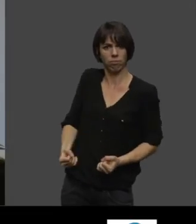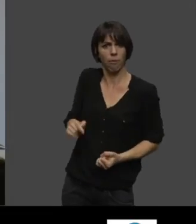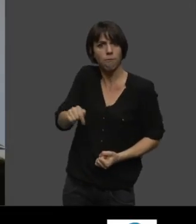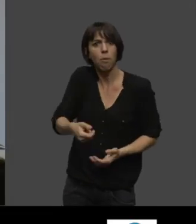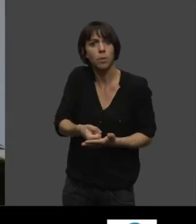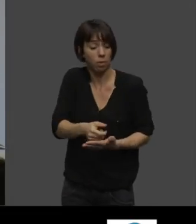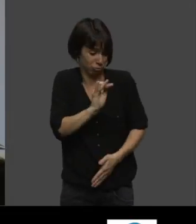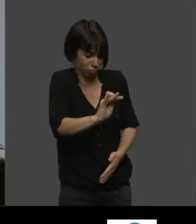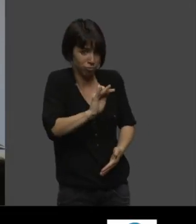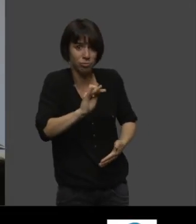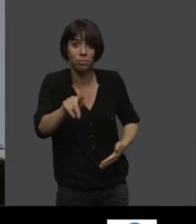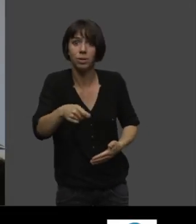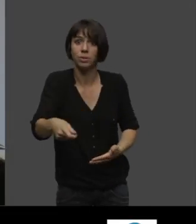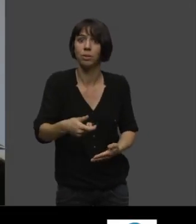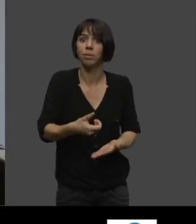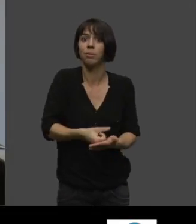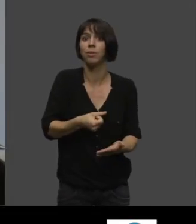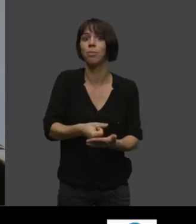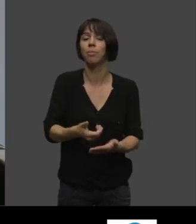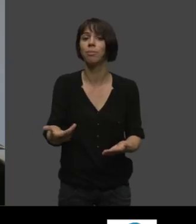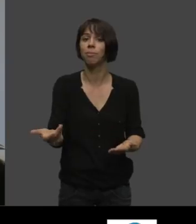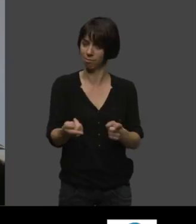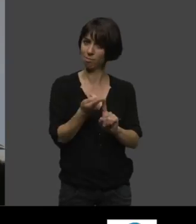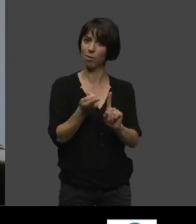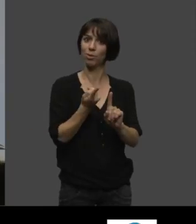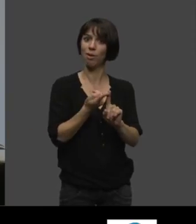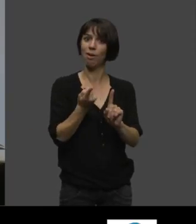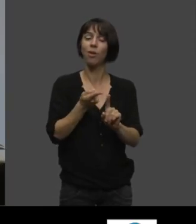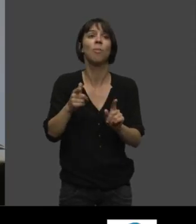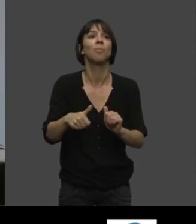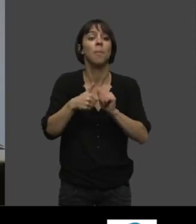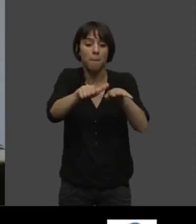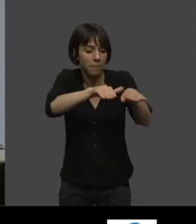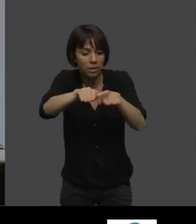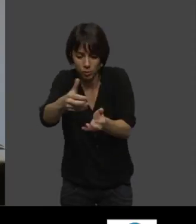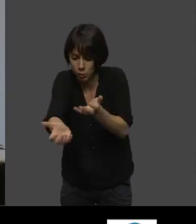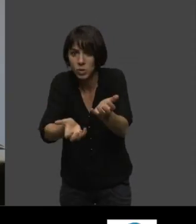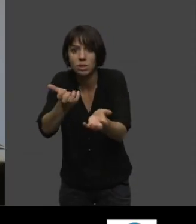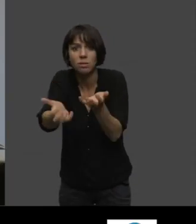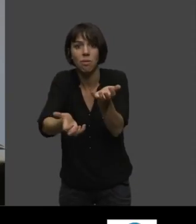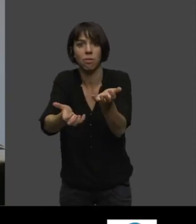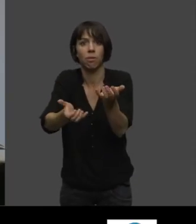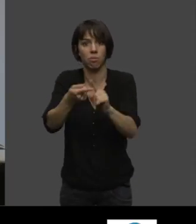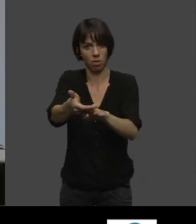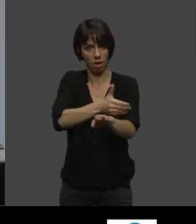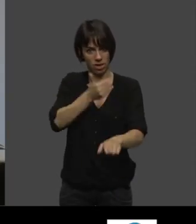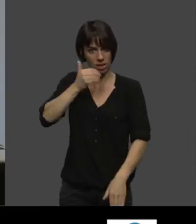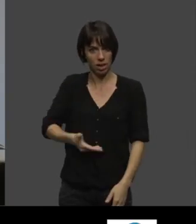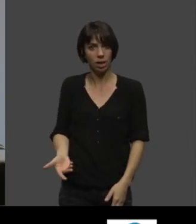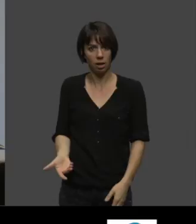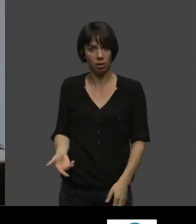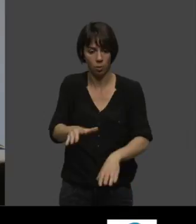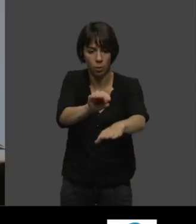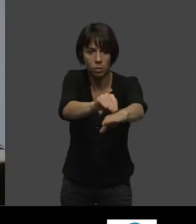il est important quand même d'avoir une notion de cuisson et de savoir qu'il y a des cuissons qui